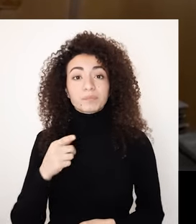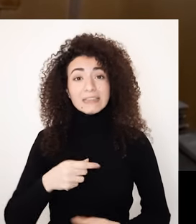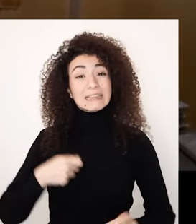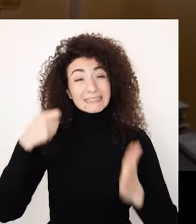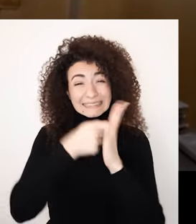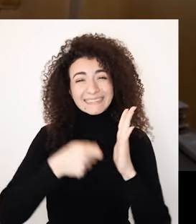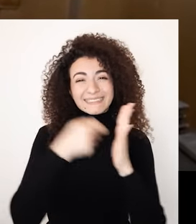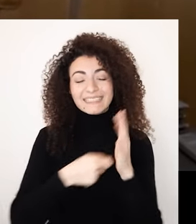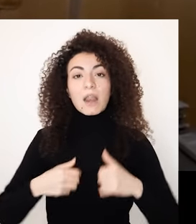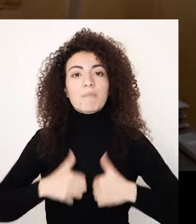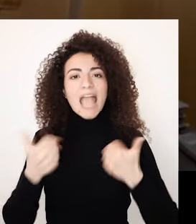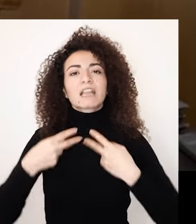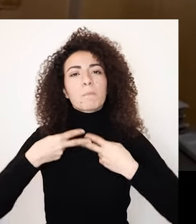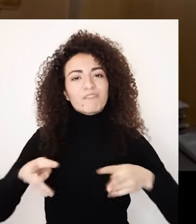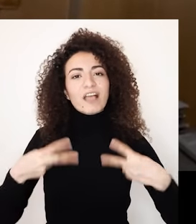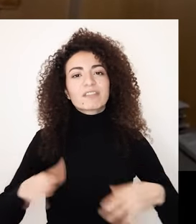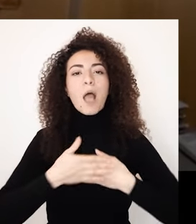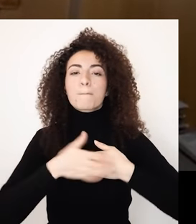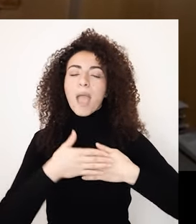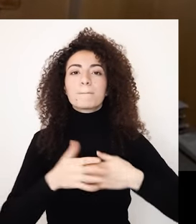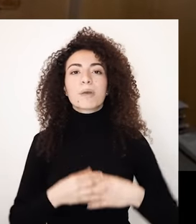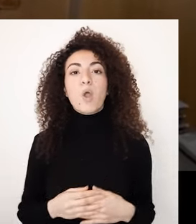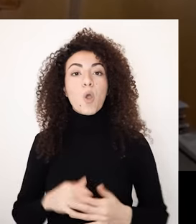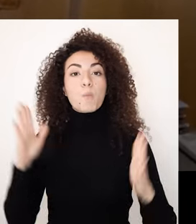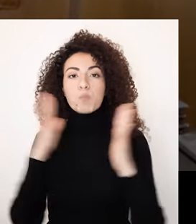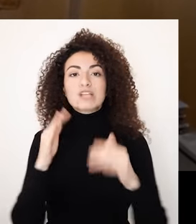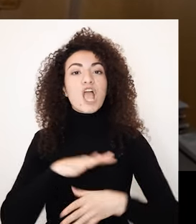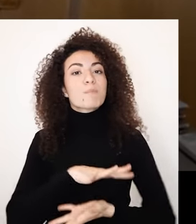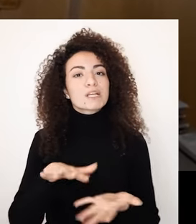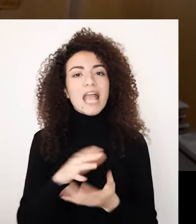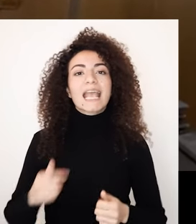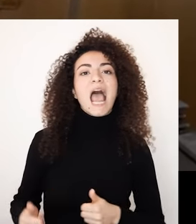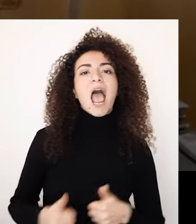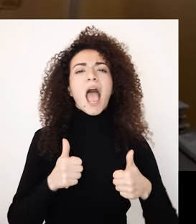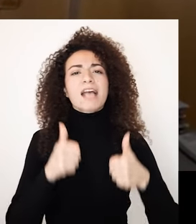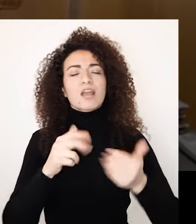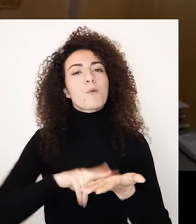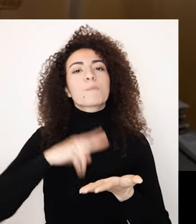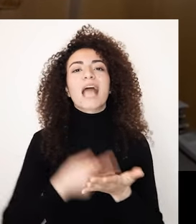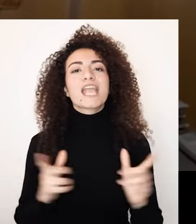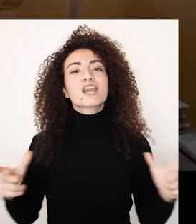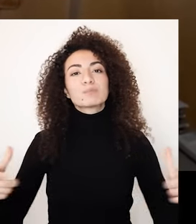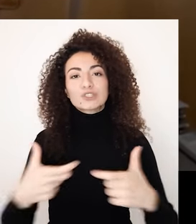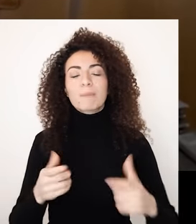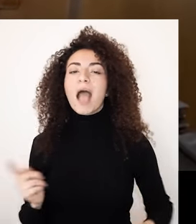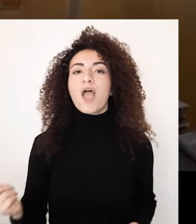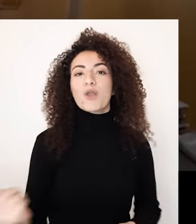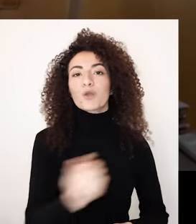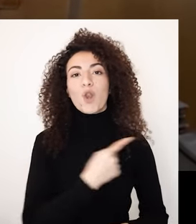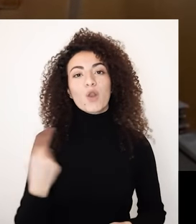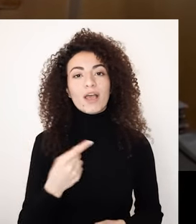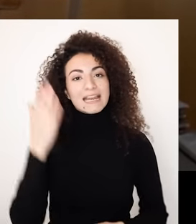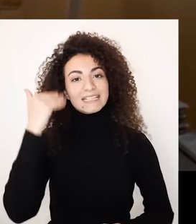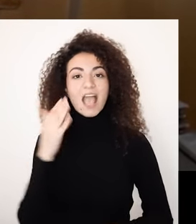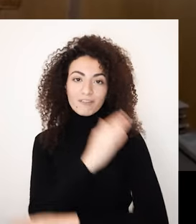تفتح لكم أفا وتقدروا تتجاوزوا كل الصعوبات اللي موجودة في المجتمع ونقدر نغير المجتمع مع بعض كإحنا